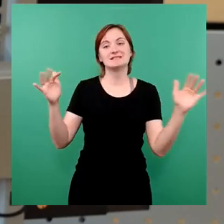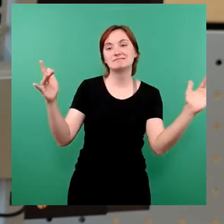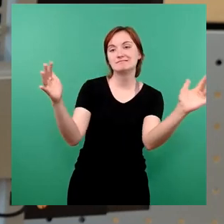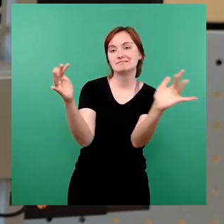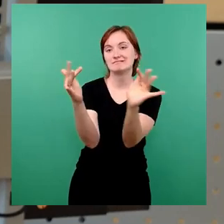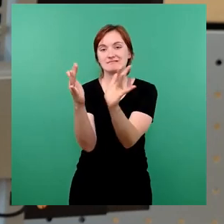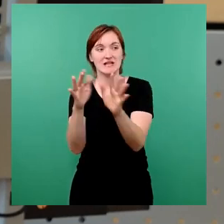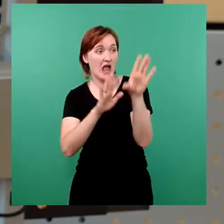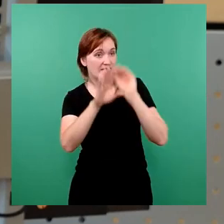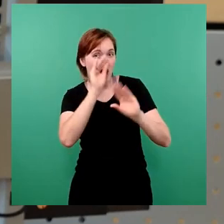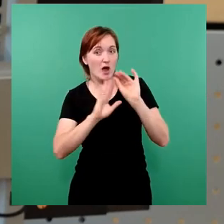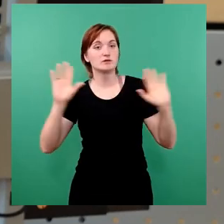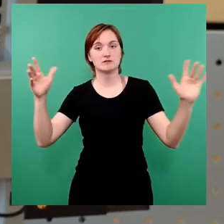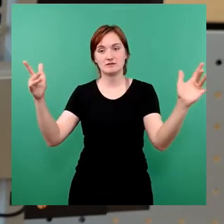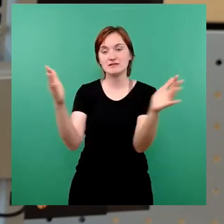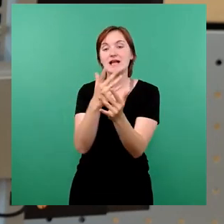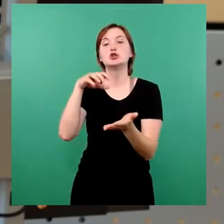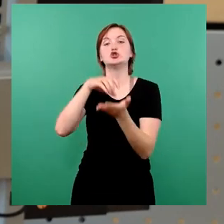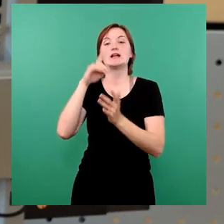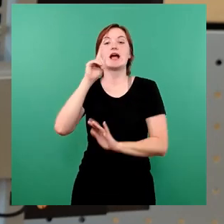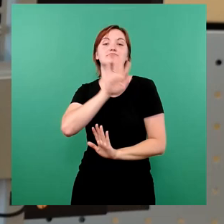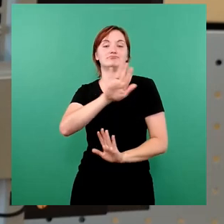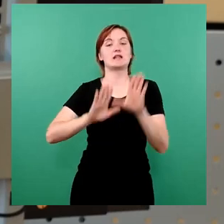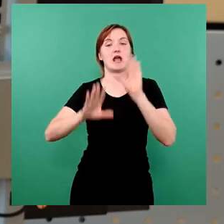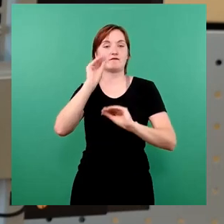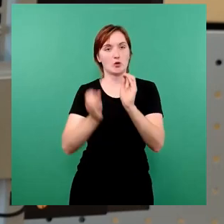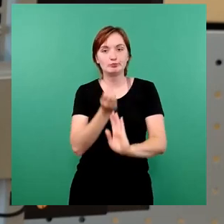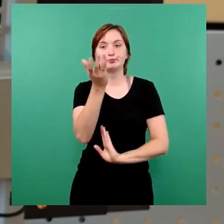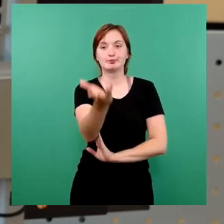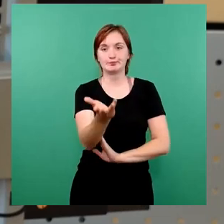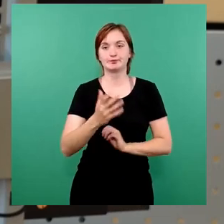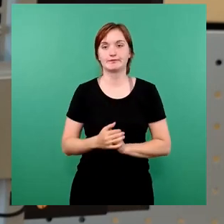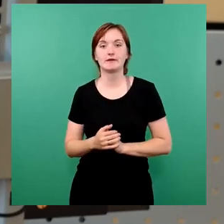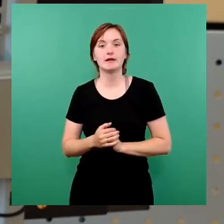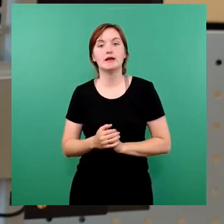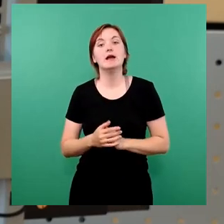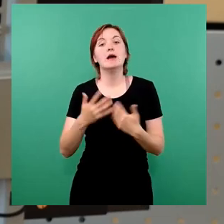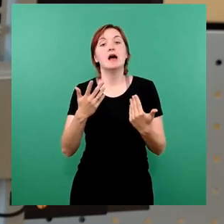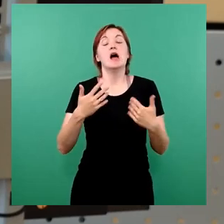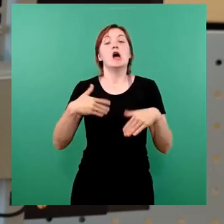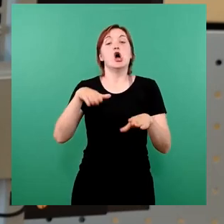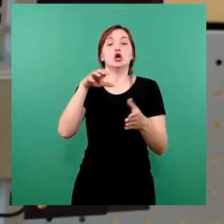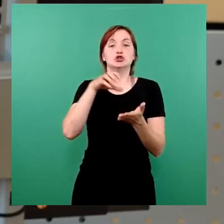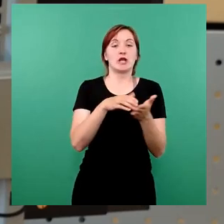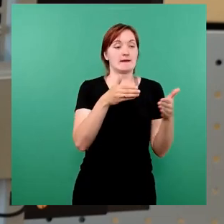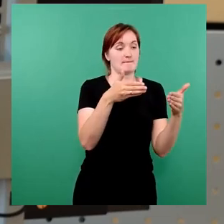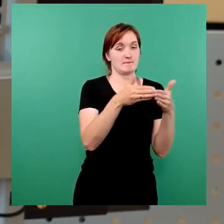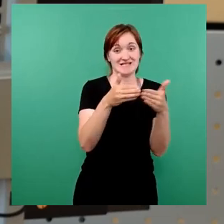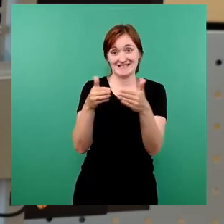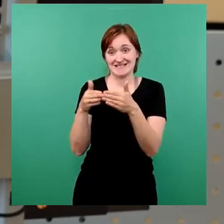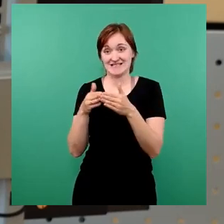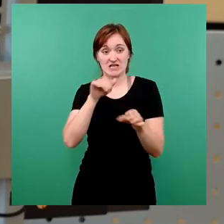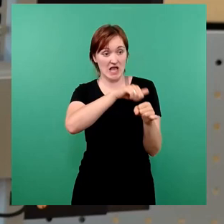und die Ergebnisse dann dem Stadtrat vorzulegen. Aus den Stadtbezirksämtern habe ich eben ähnliche Hinweise